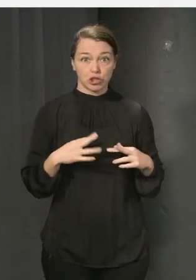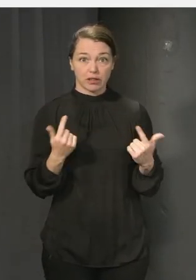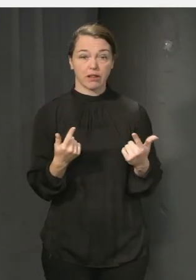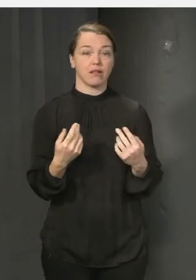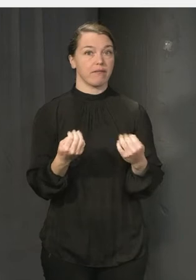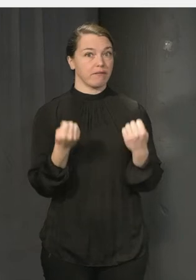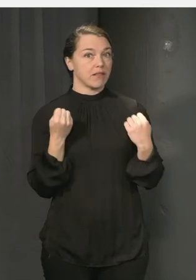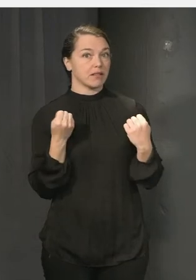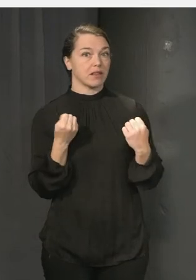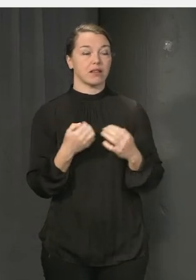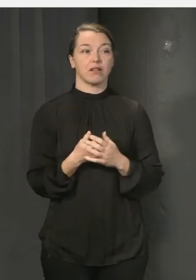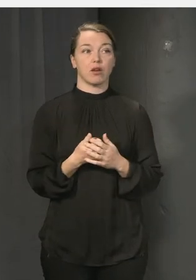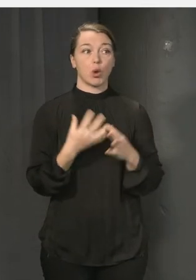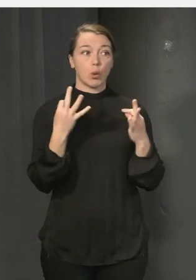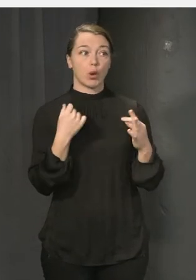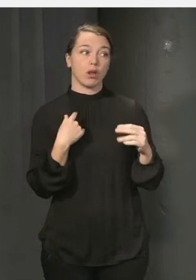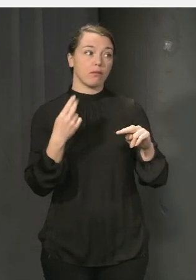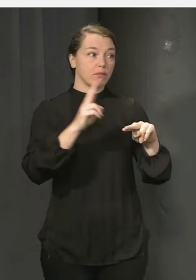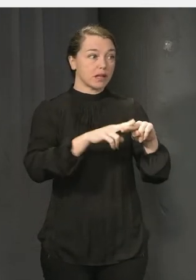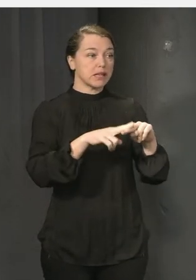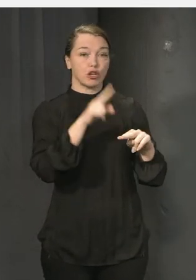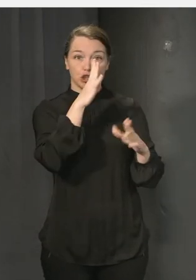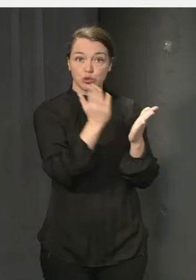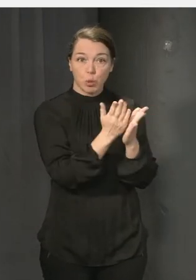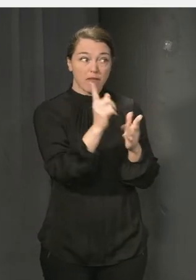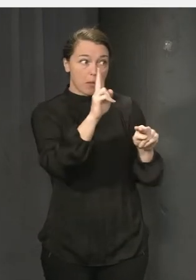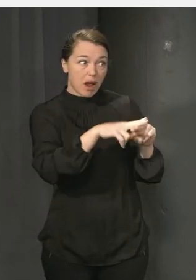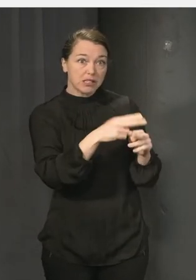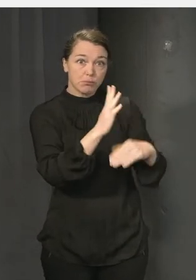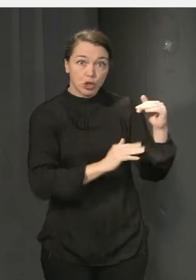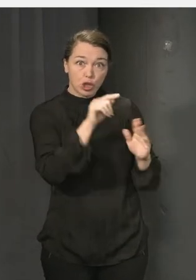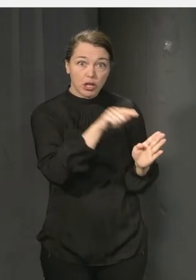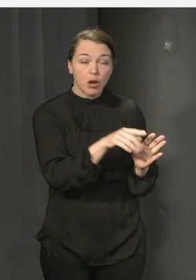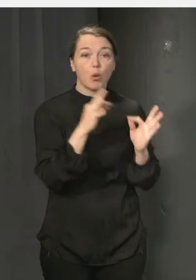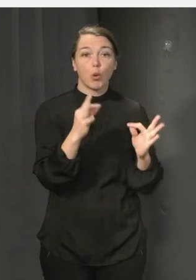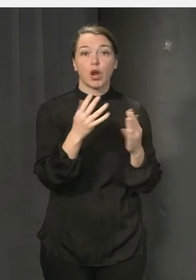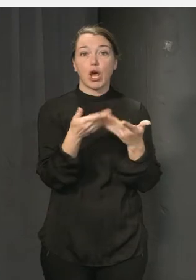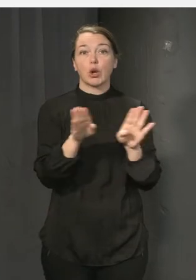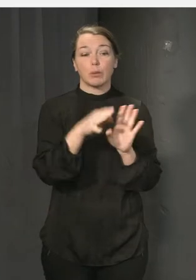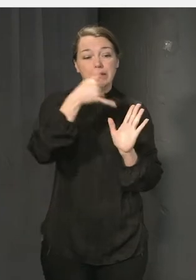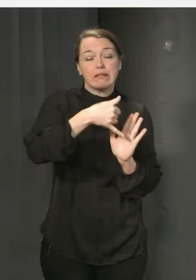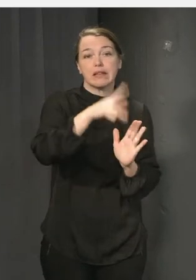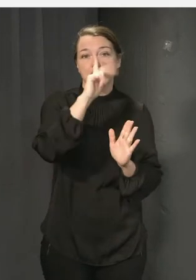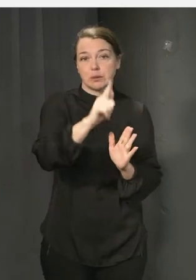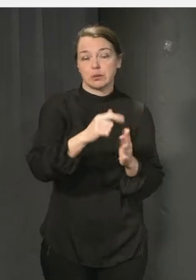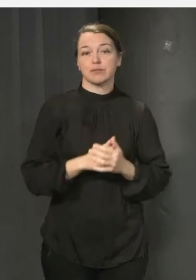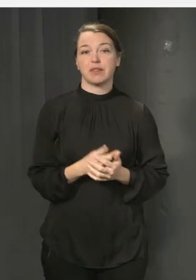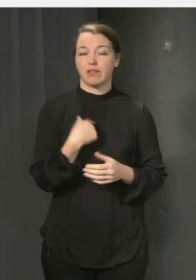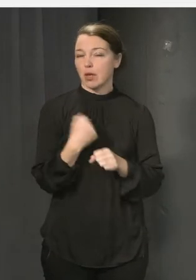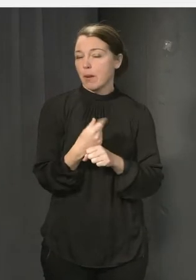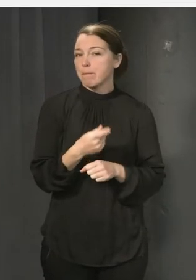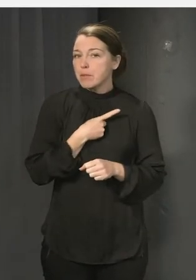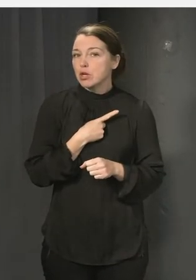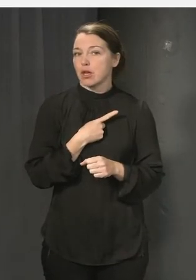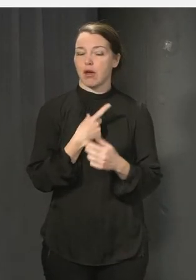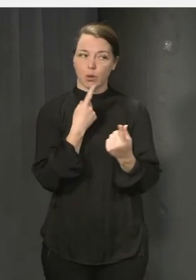Alltifrån hur man placerar en ny skola till hur man utformar de enskilda rummen i en skola. Vi jobbar jättemycket